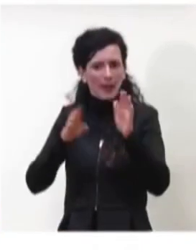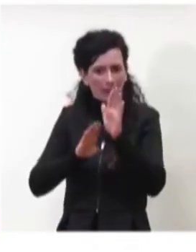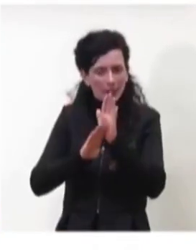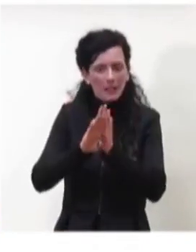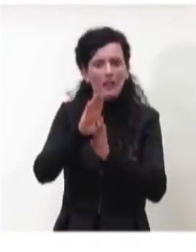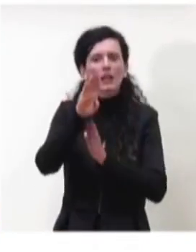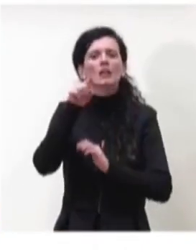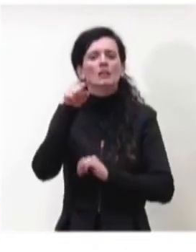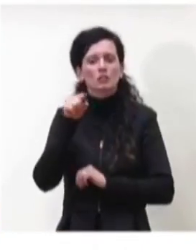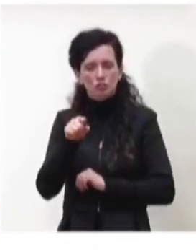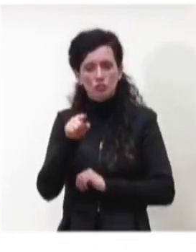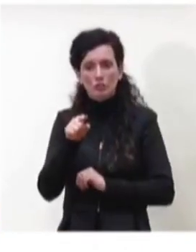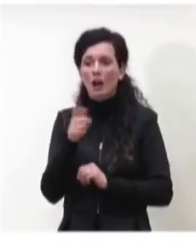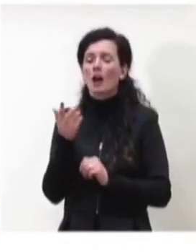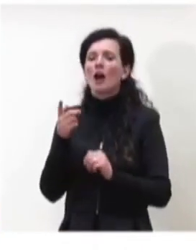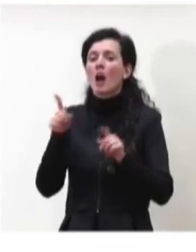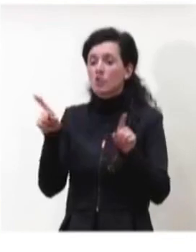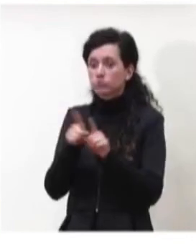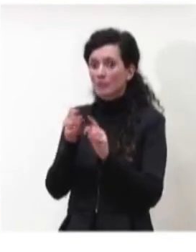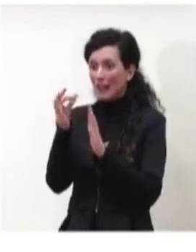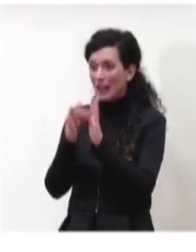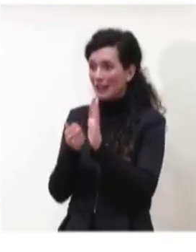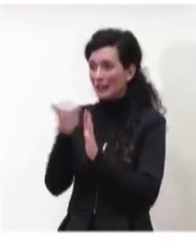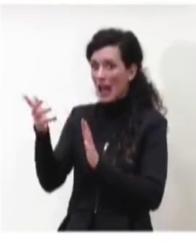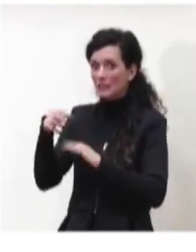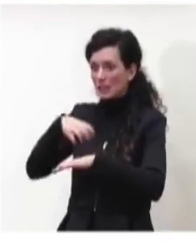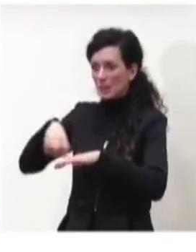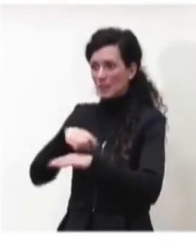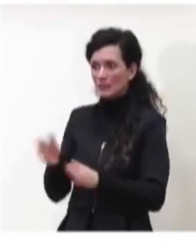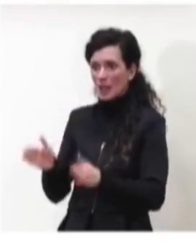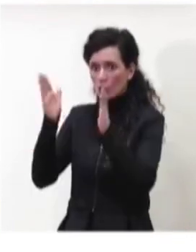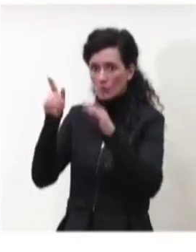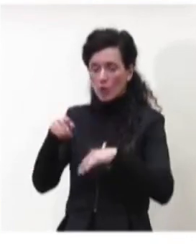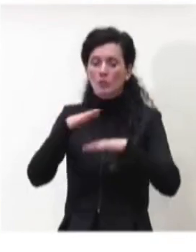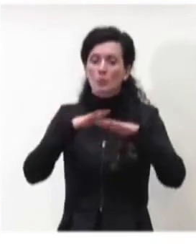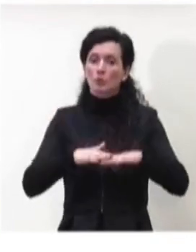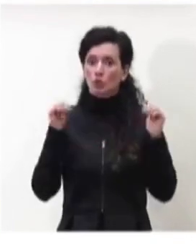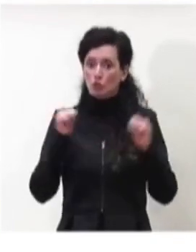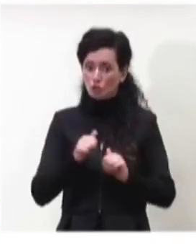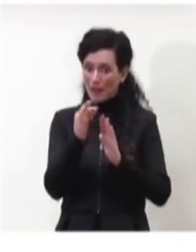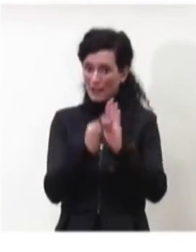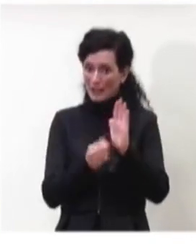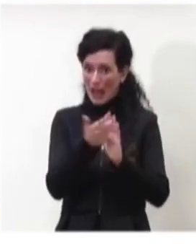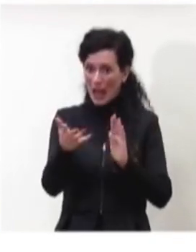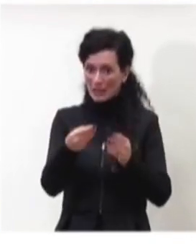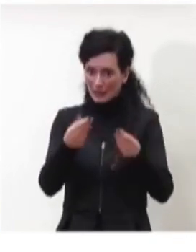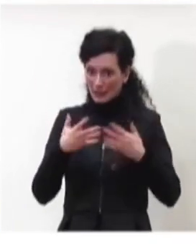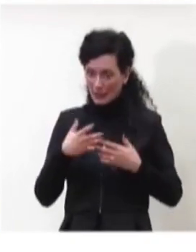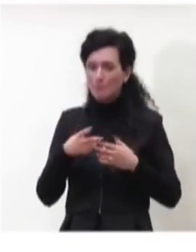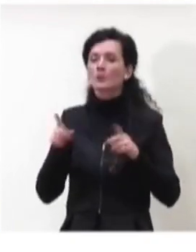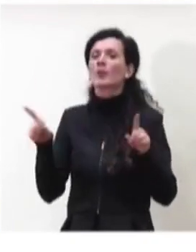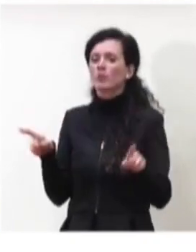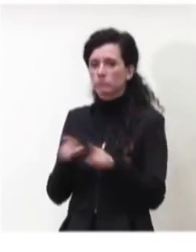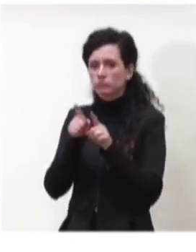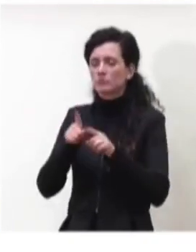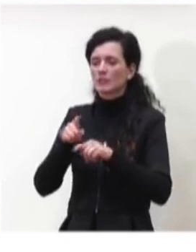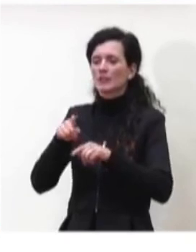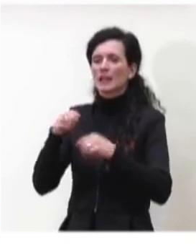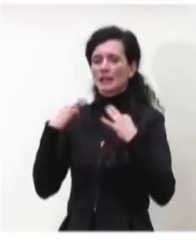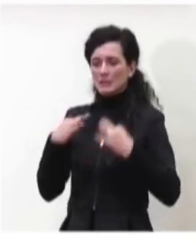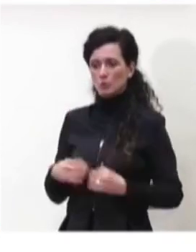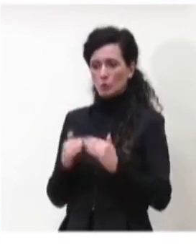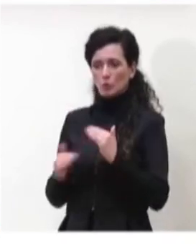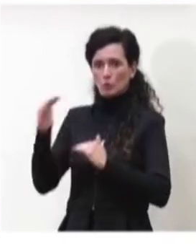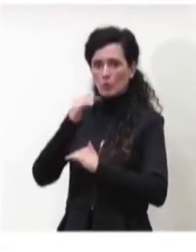flusso Ministero della Salute e Protezione Civile, quello quotidiano, sia per quanto riguarda il flusso dell'Istituto Superiore di Sanità che ha